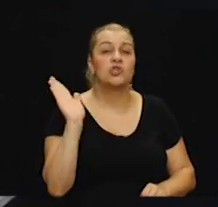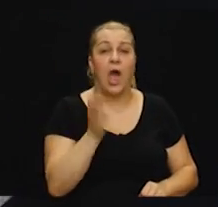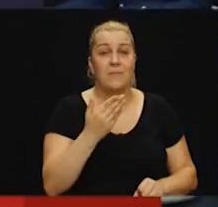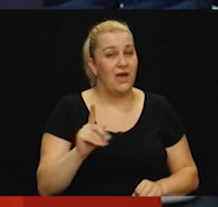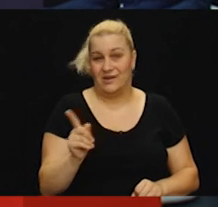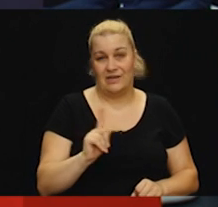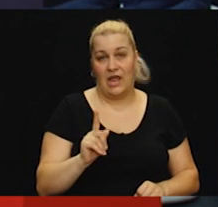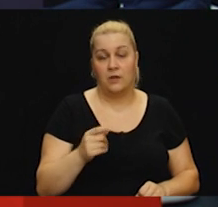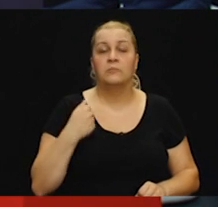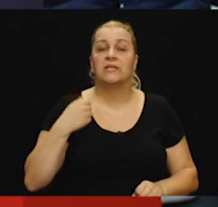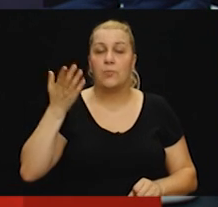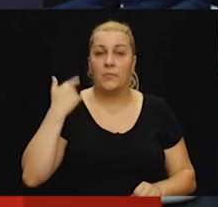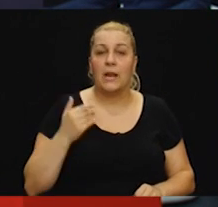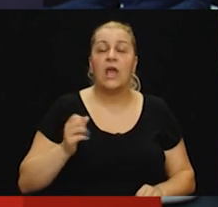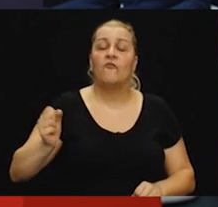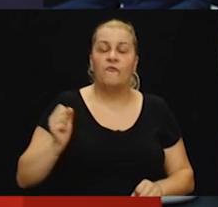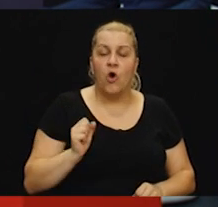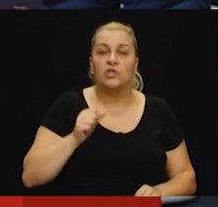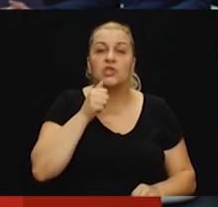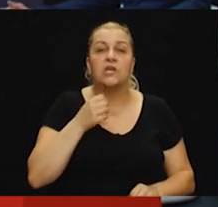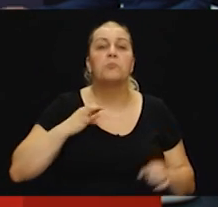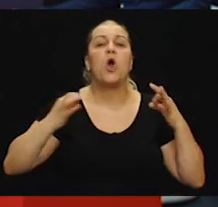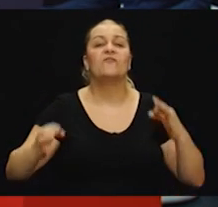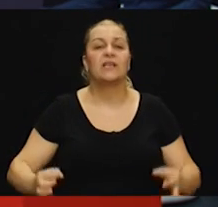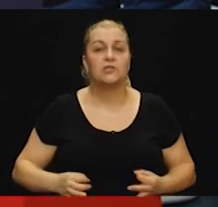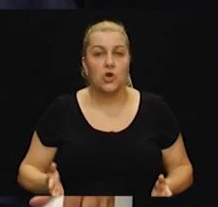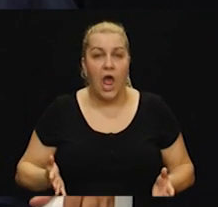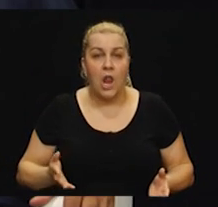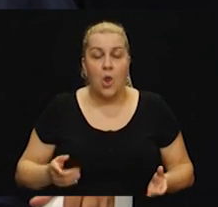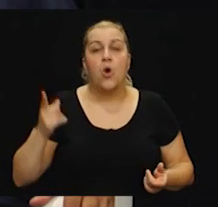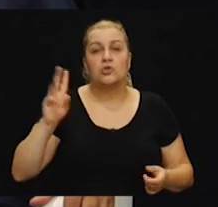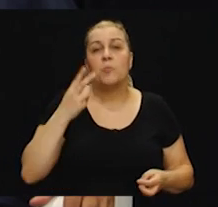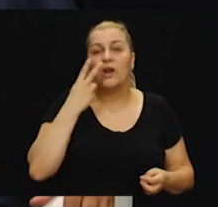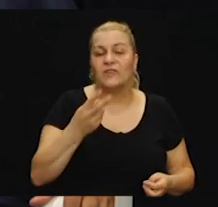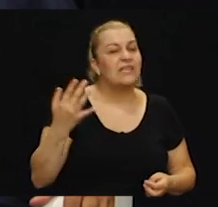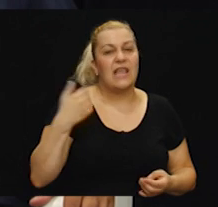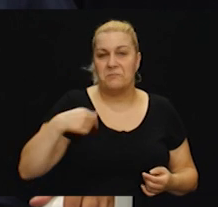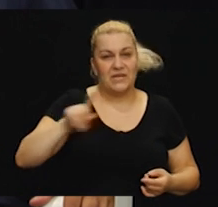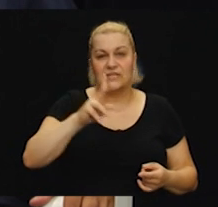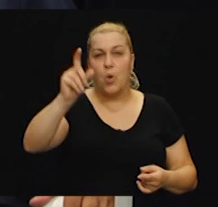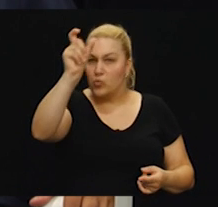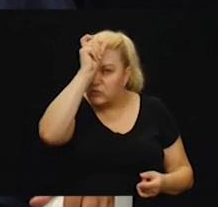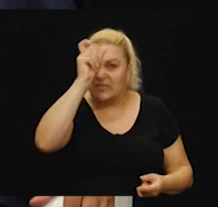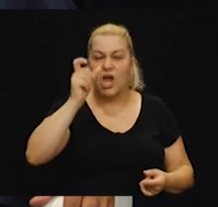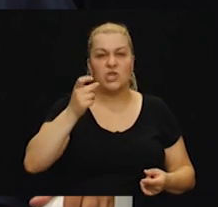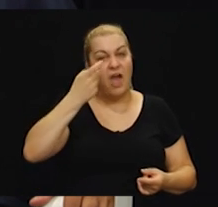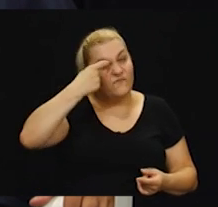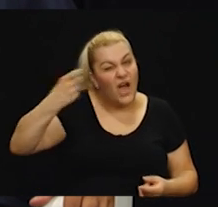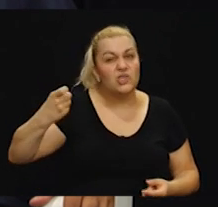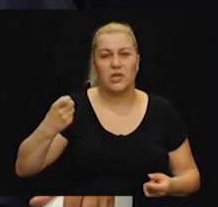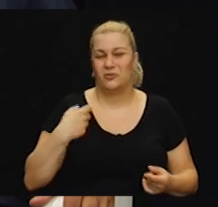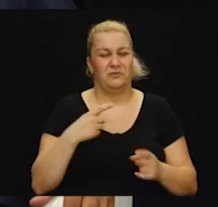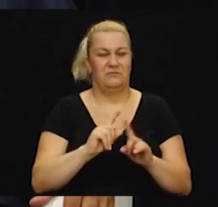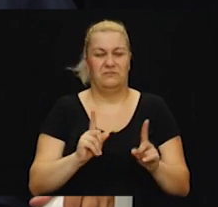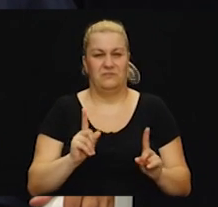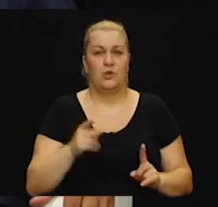Maksimalno vojnički i profesionalno smo postupali. Da, oni mogu se uvjeriti da nema nikakvih ustraša, nikakvih vađenja djeći i očiju, kako